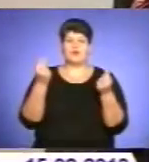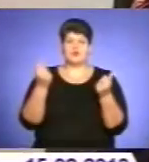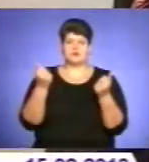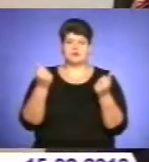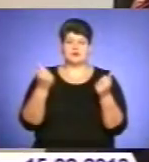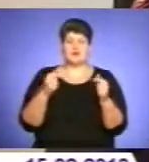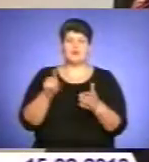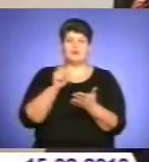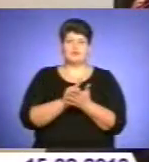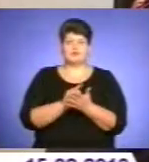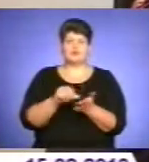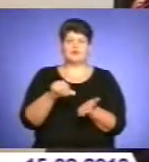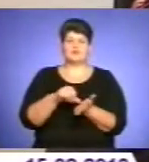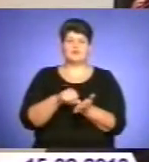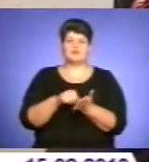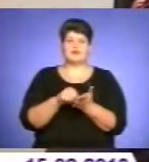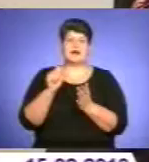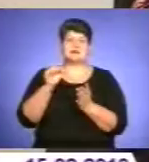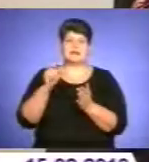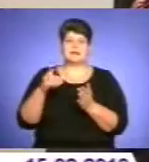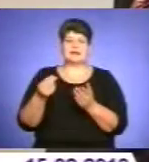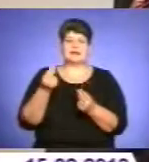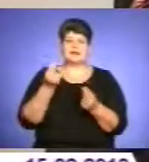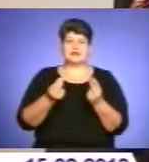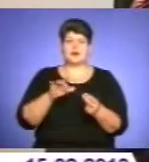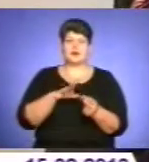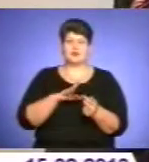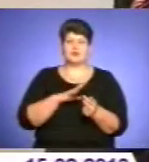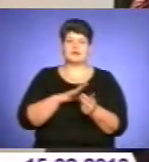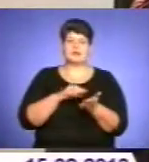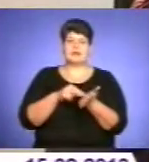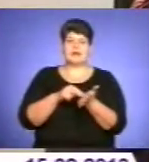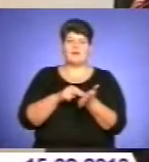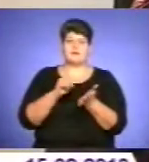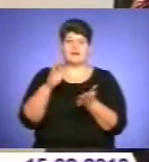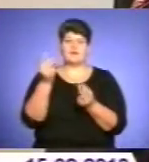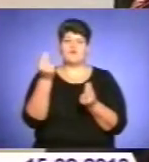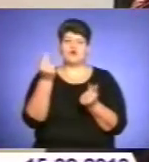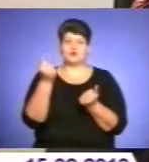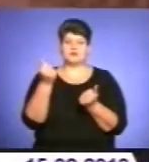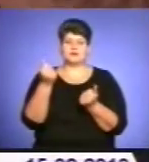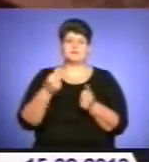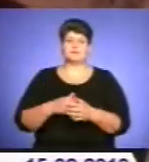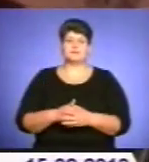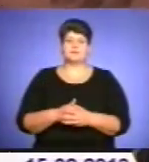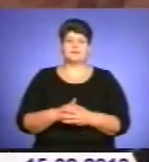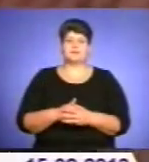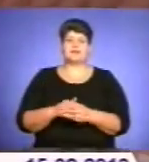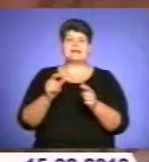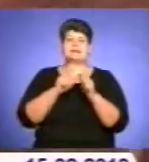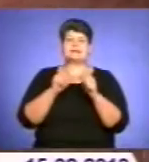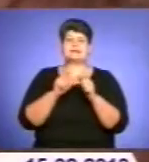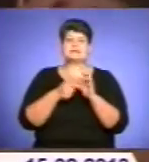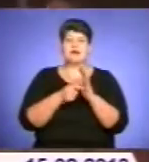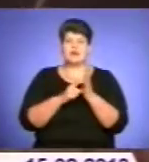участью в азартних іграх було отримання ставки у грошовій готівковій формі. Що заклад популярний